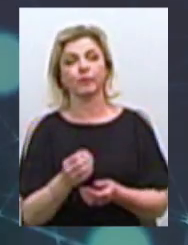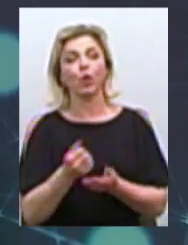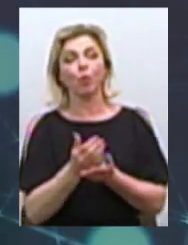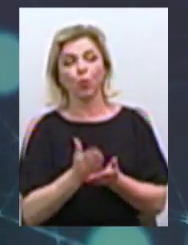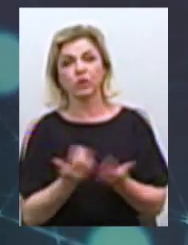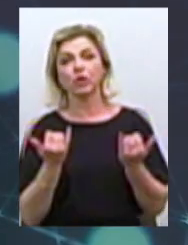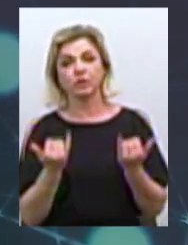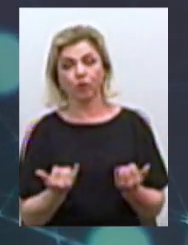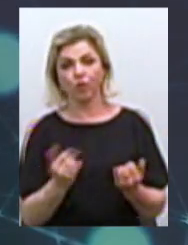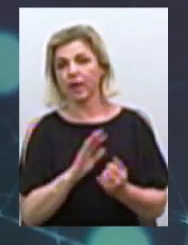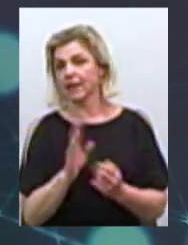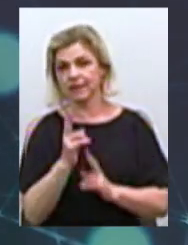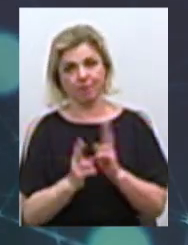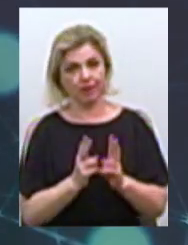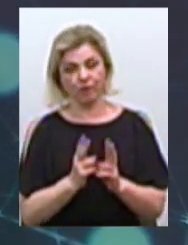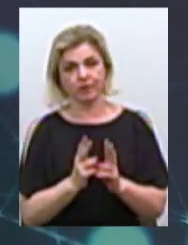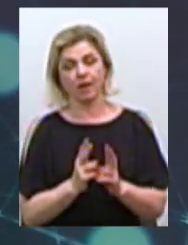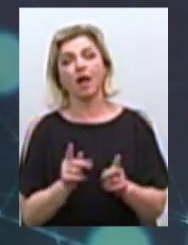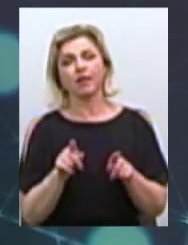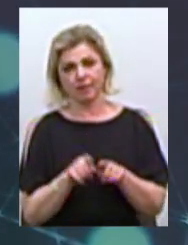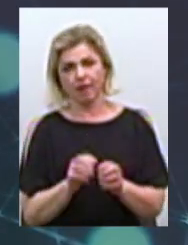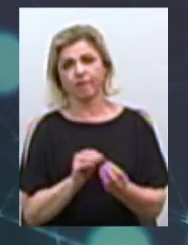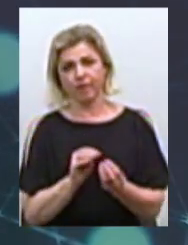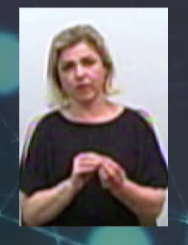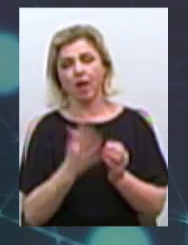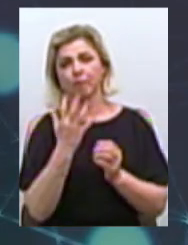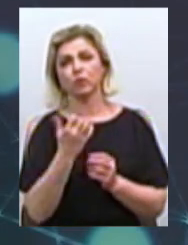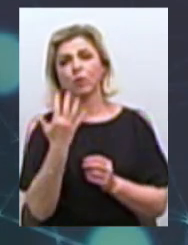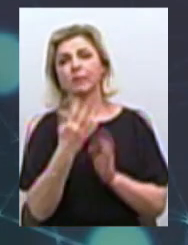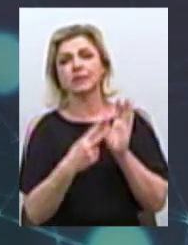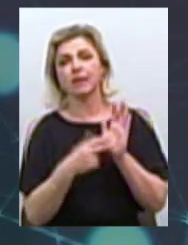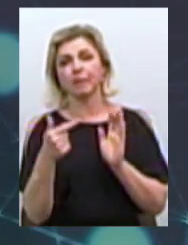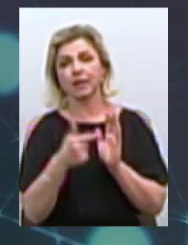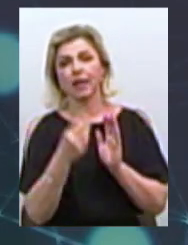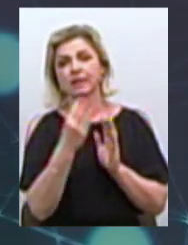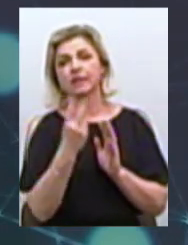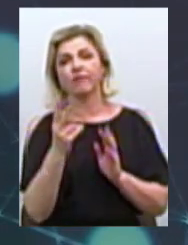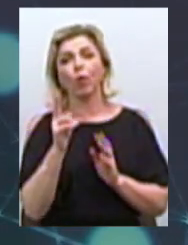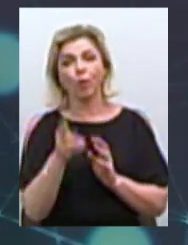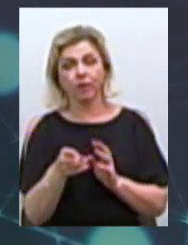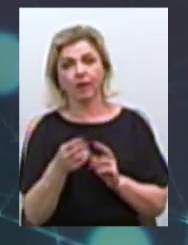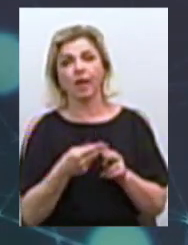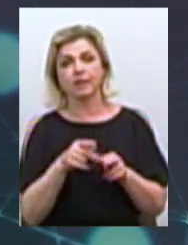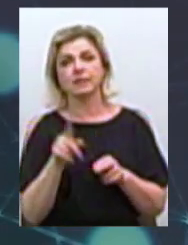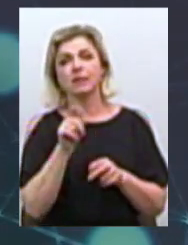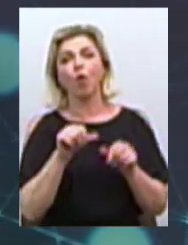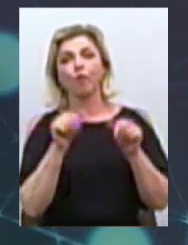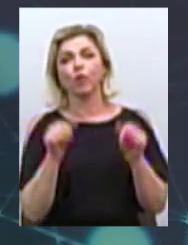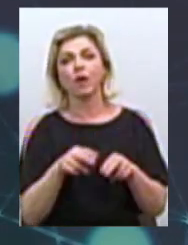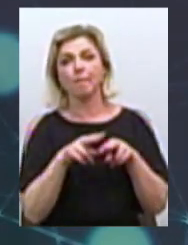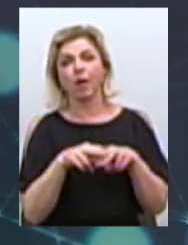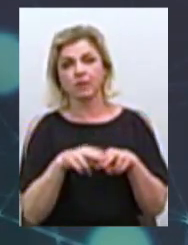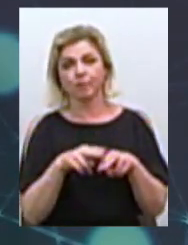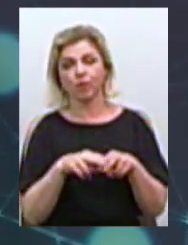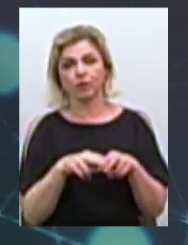сьогодні не змінювалася. Вона так і є. 557 гривень 32 копійки – це за оформлення паспорту,